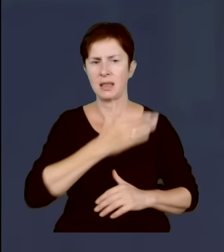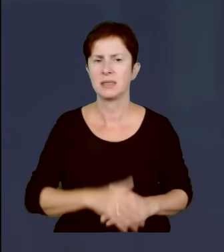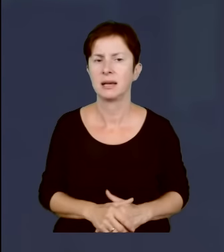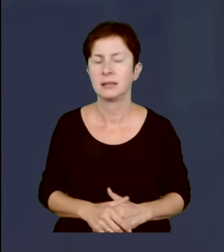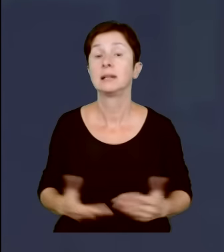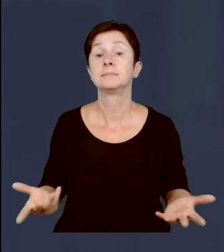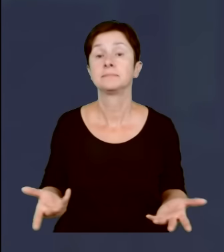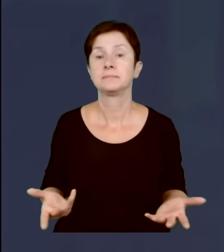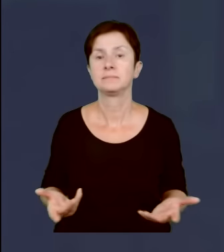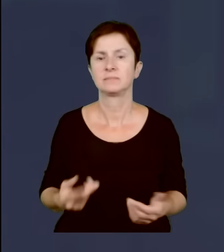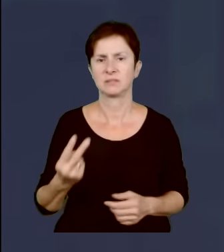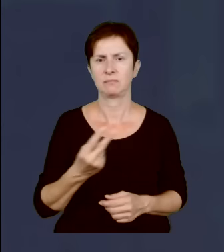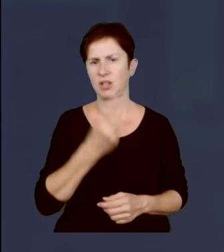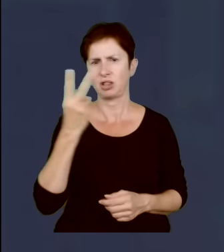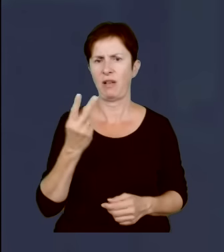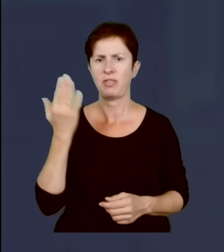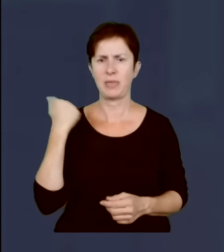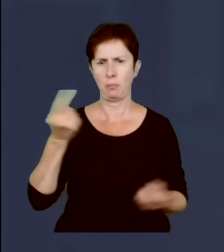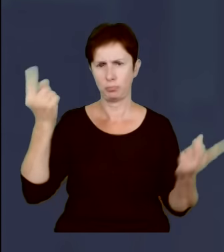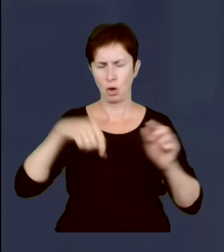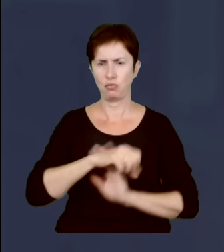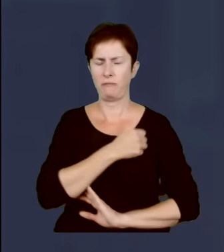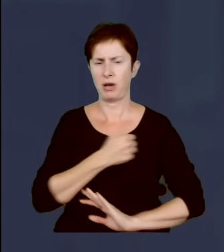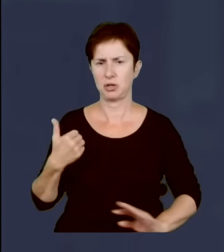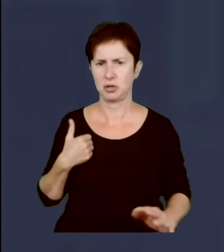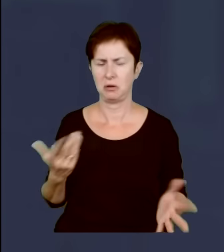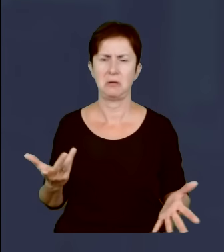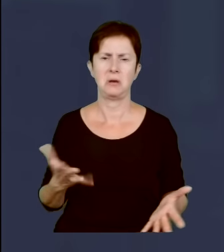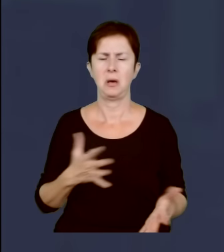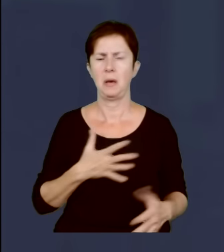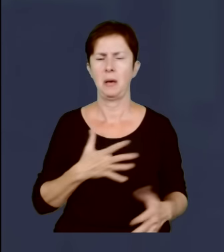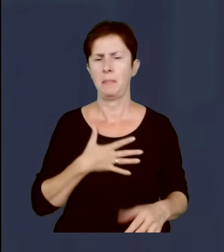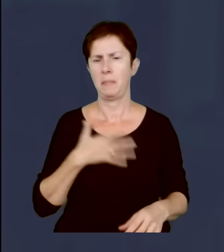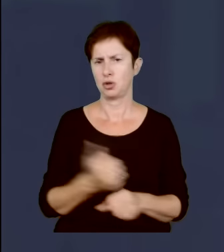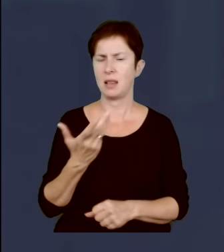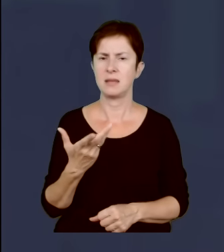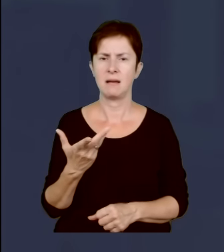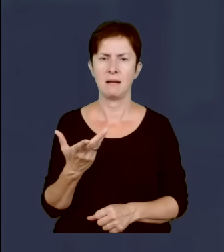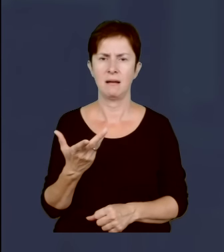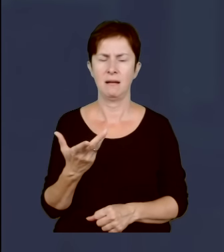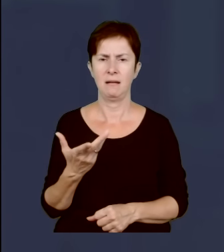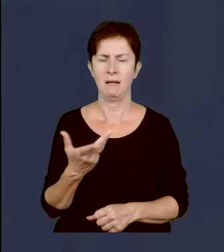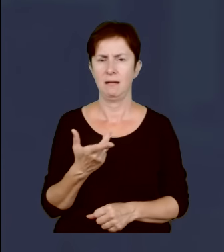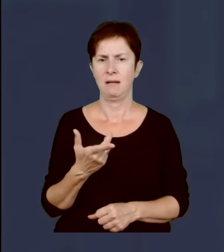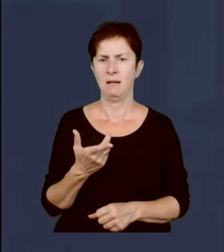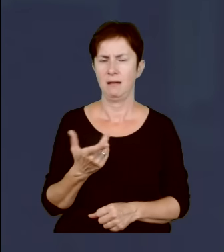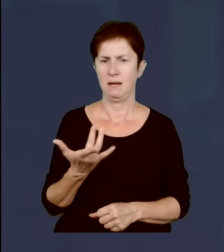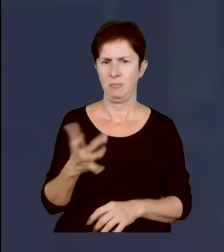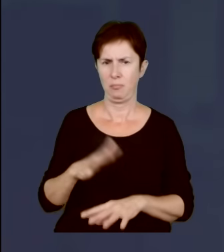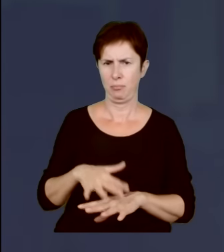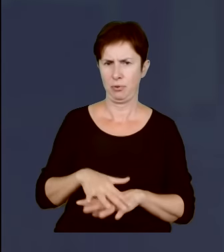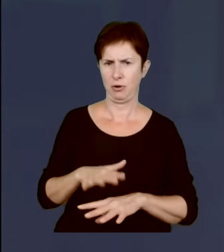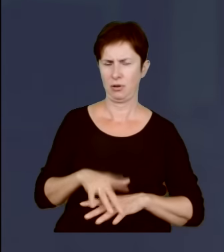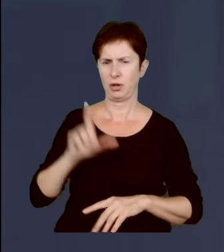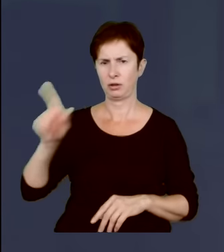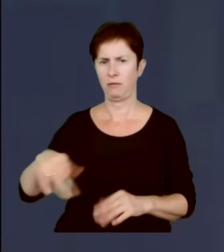dwa dni temu do Warszawy, no i w sposób arogancki potraktował protegowanego swojego, czyli